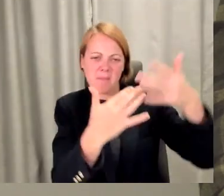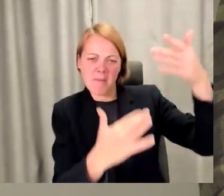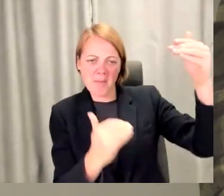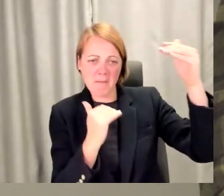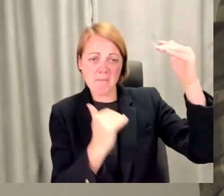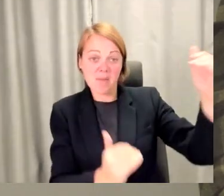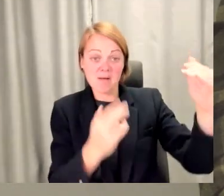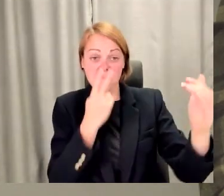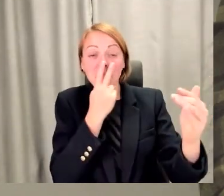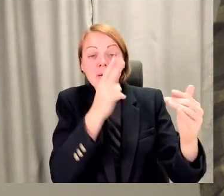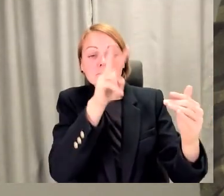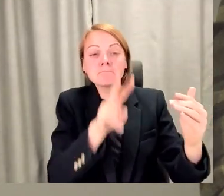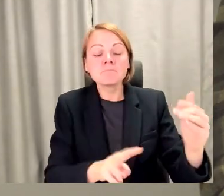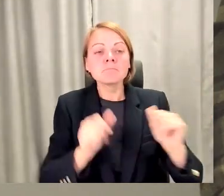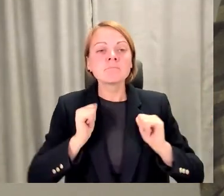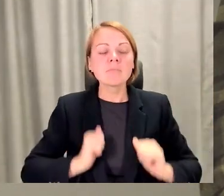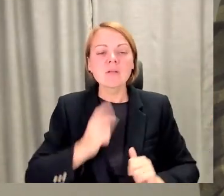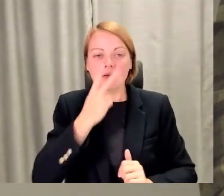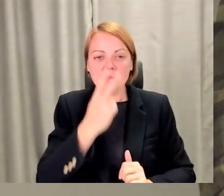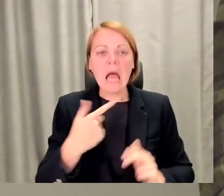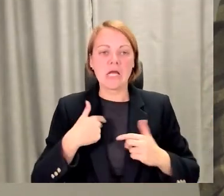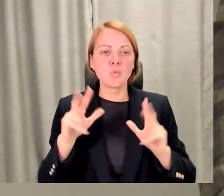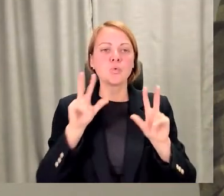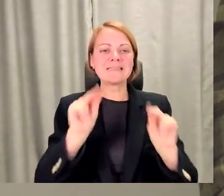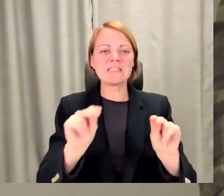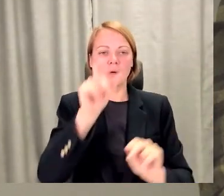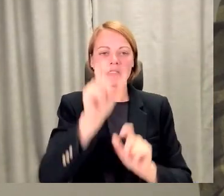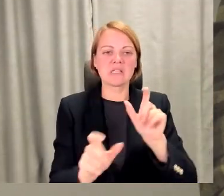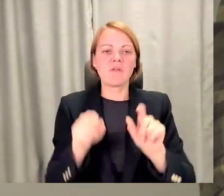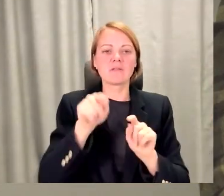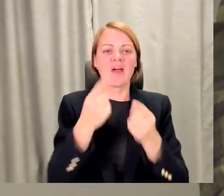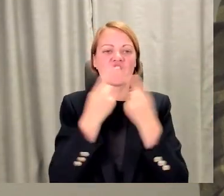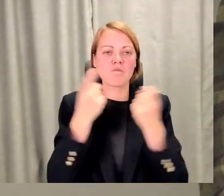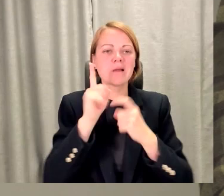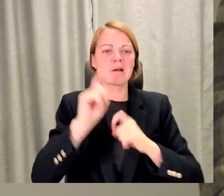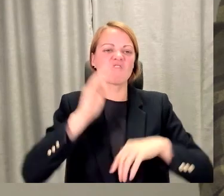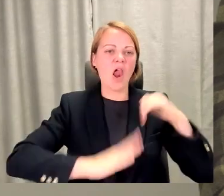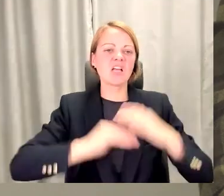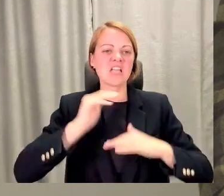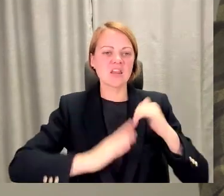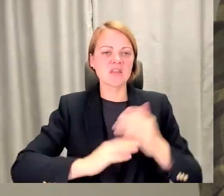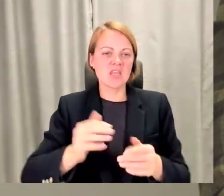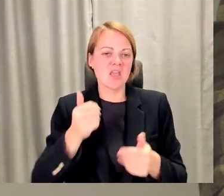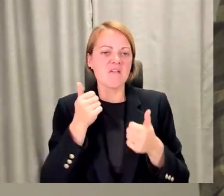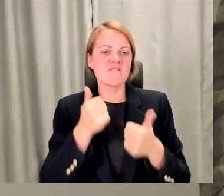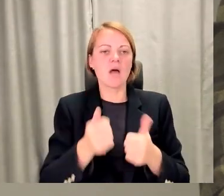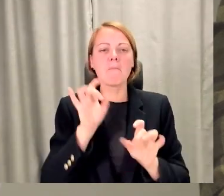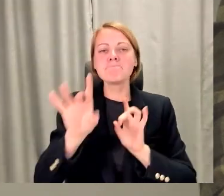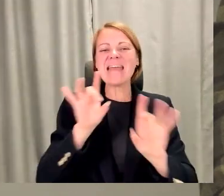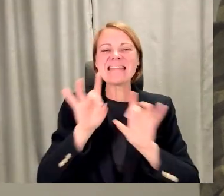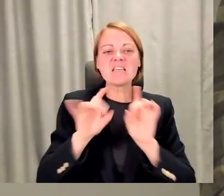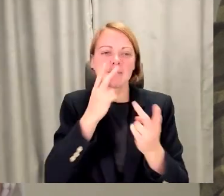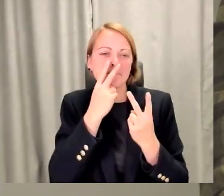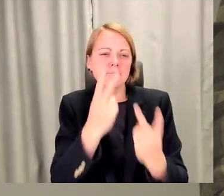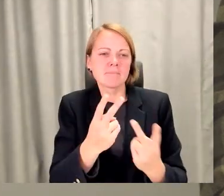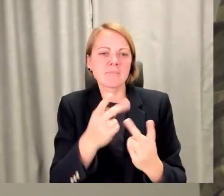un saprast, ka es uzticos šiem cilvēkiem, šī informācija ir kvalitatīva, jo, ja mēs skatāmies kaut kur medijos, dažreiz mums tas